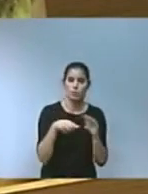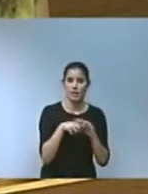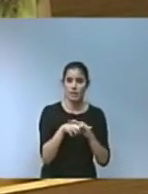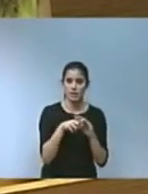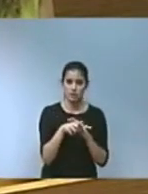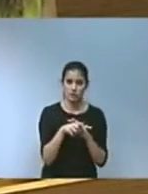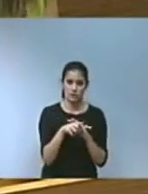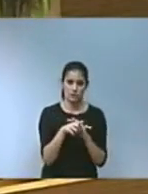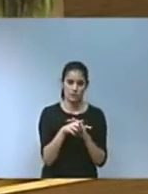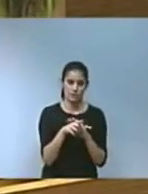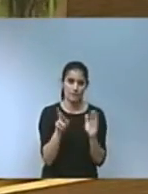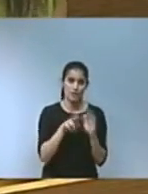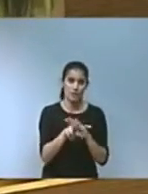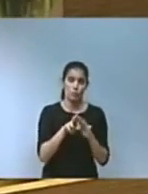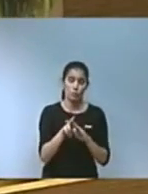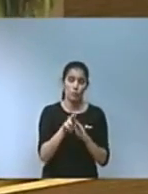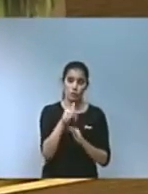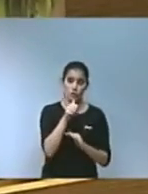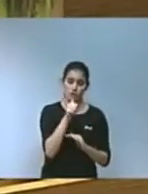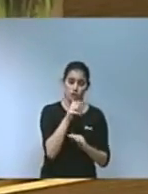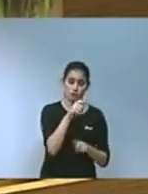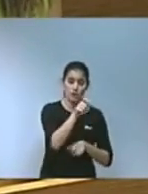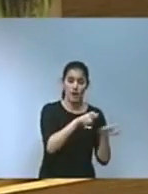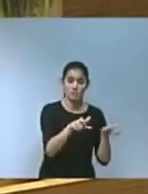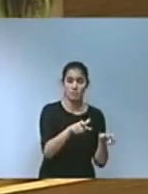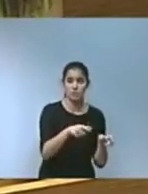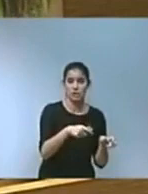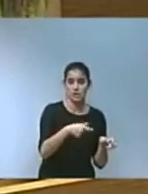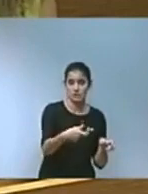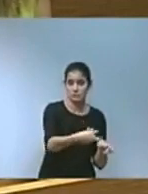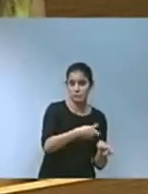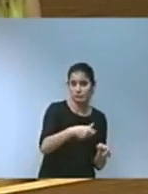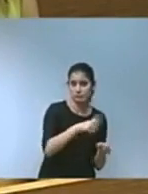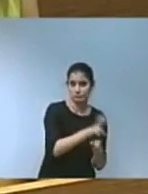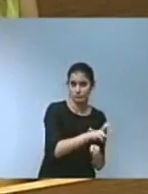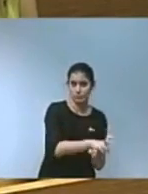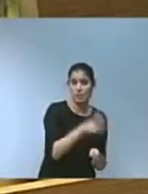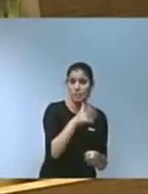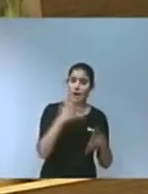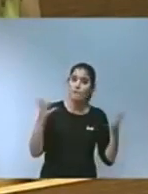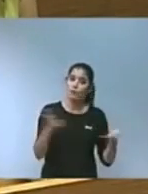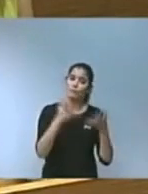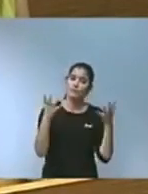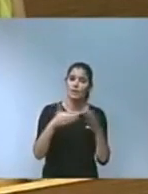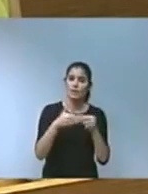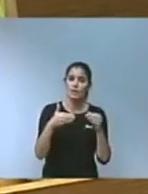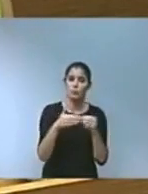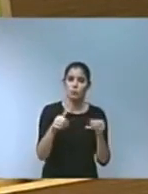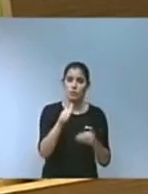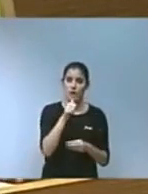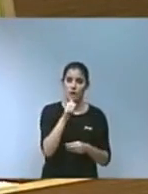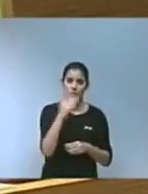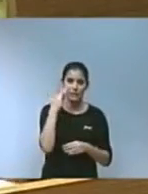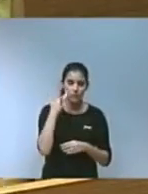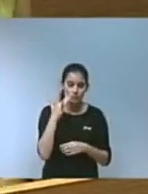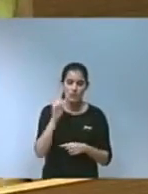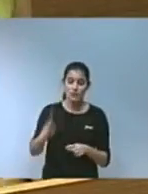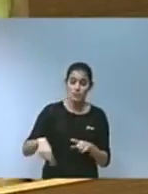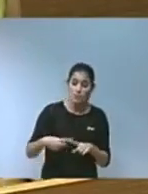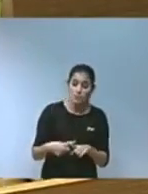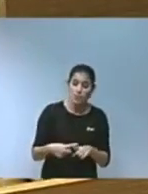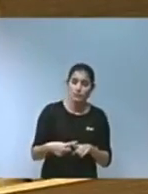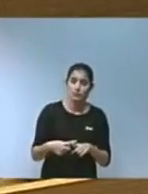comunitats de regants i entitats de regants per a fomentar l'ús d'aigües depurades augmentar la capacitat d'embaixament i implantar el regl